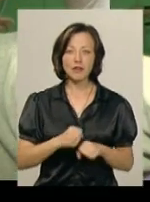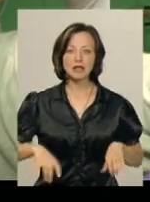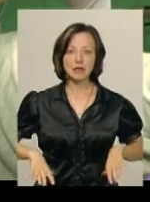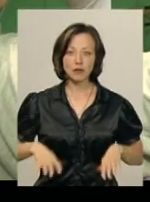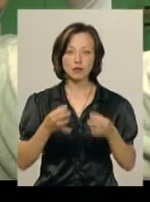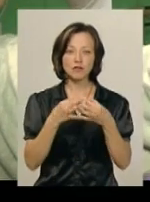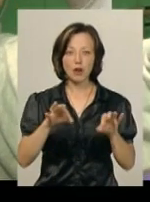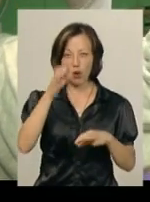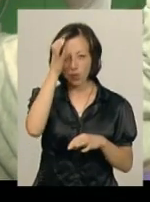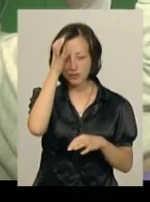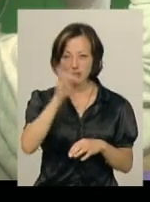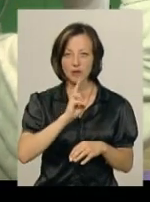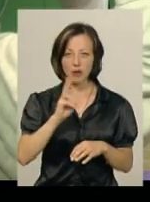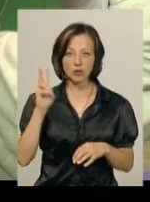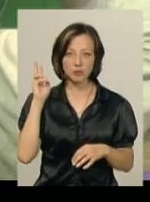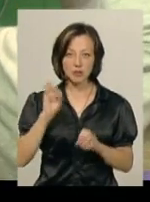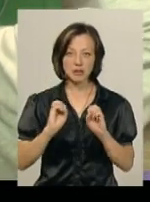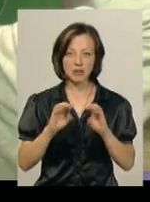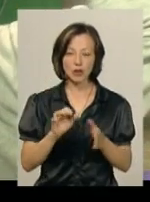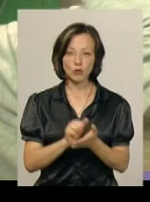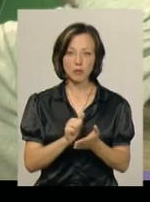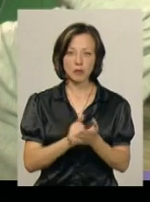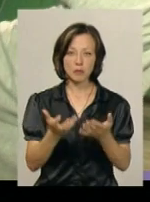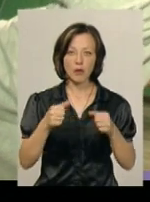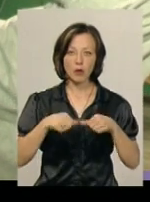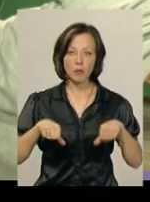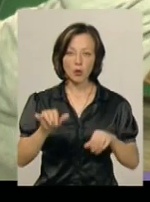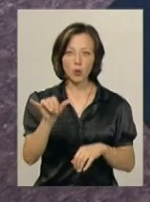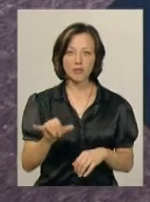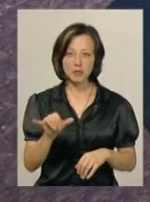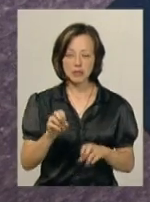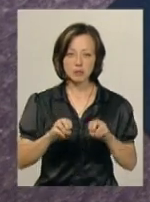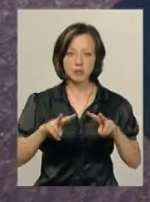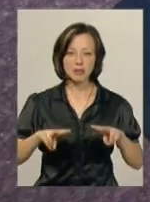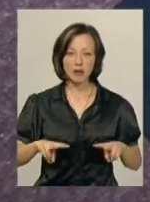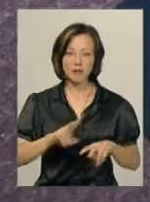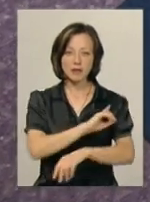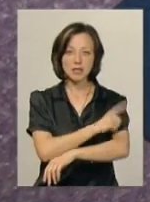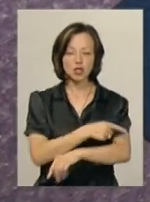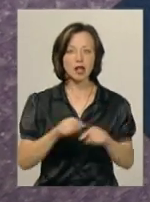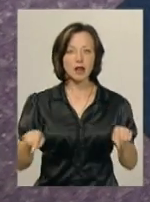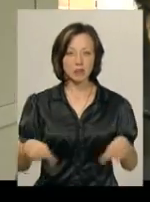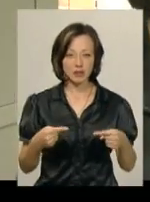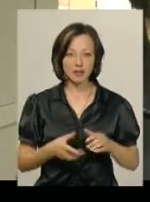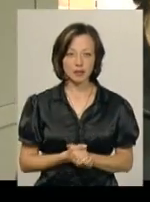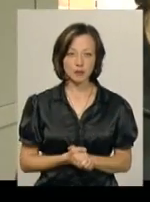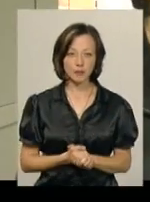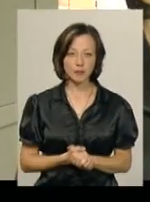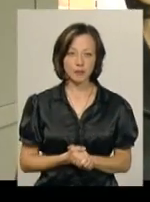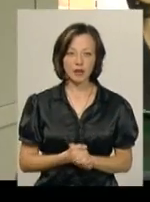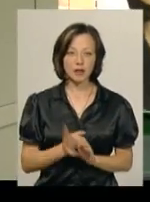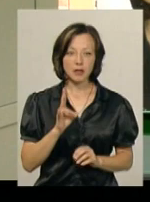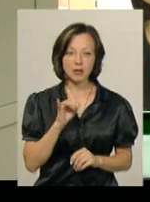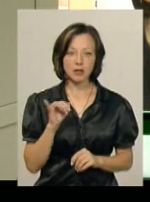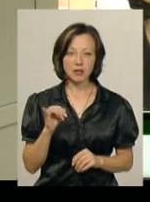Григоріні дозволяє освіта. Два роки тому вона здала документи в приймальну комісію університету на спеціальність фізична реабілітація. Ні, вони